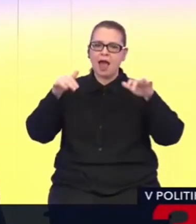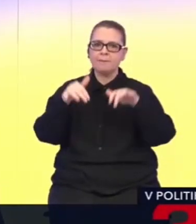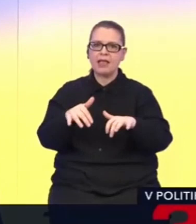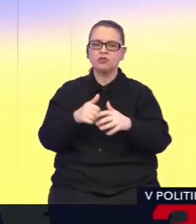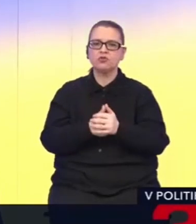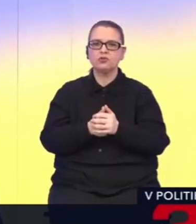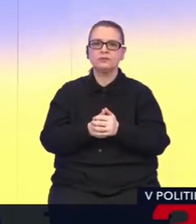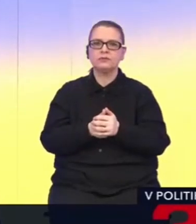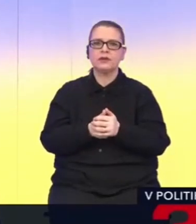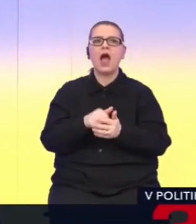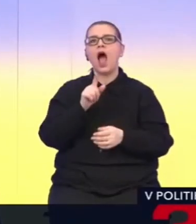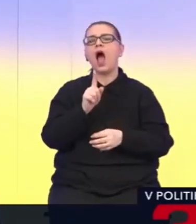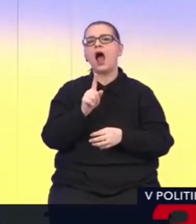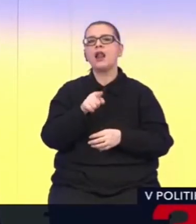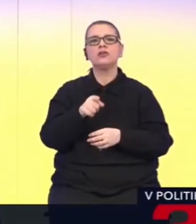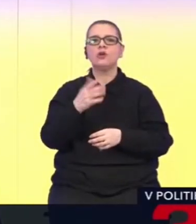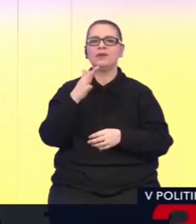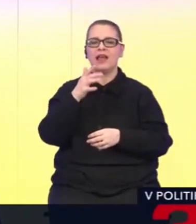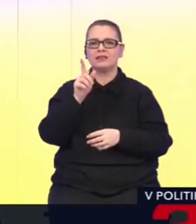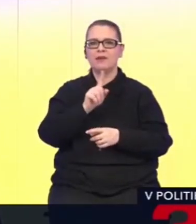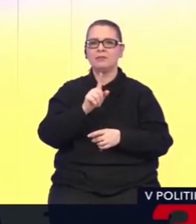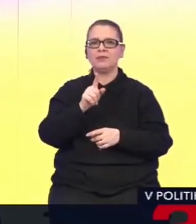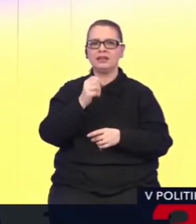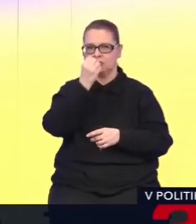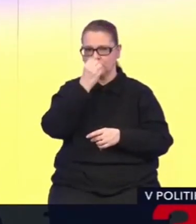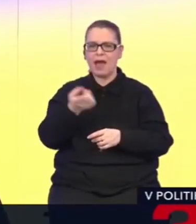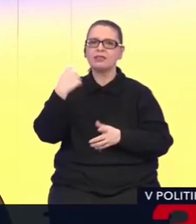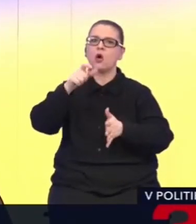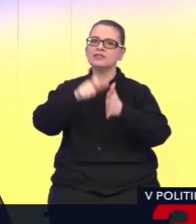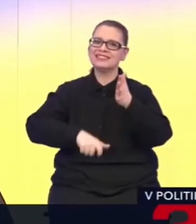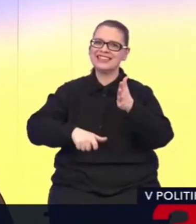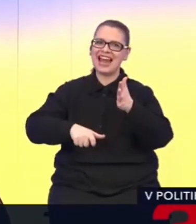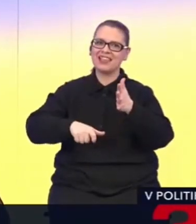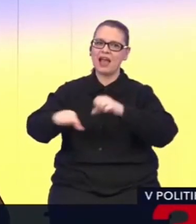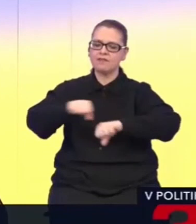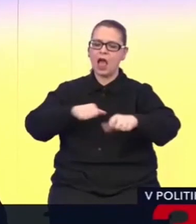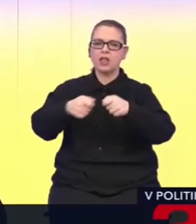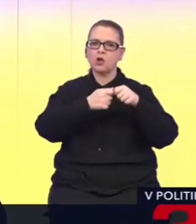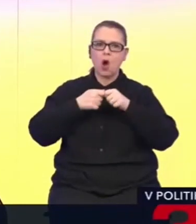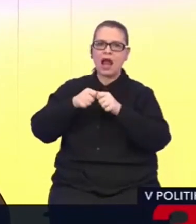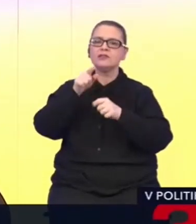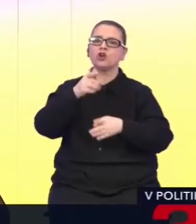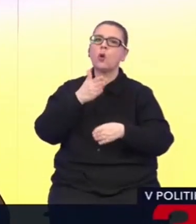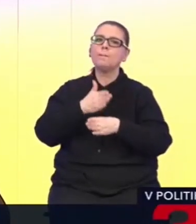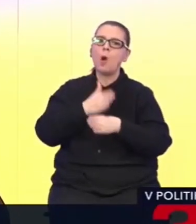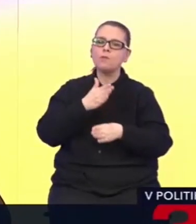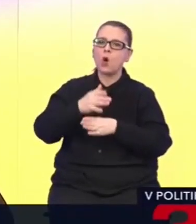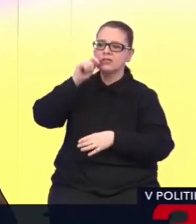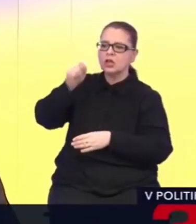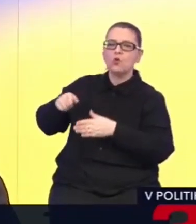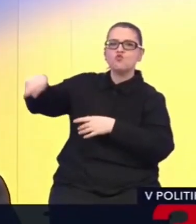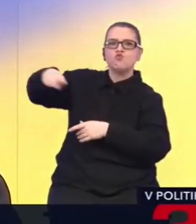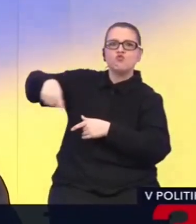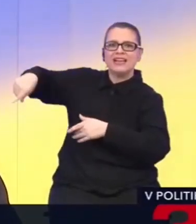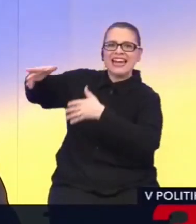To by však nemohol byť cynický a zbavili zo strany poslancov vládnej koalícii, ktorí do pomoci Ukrajincom, to